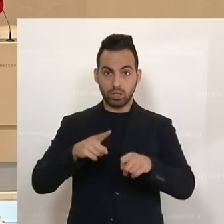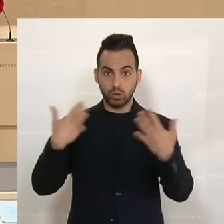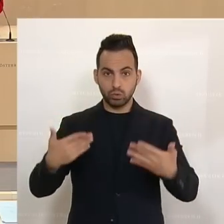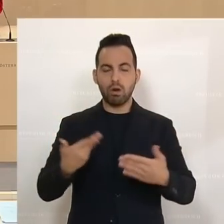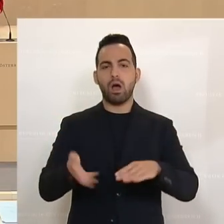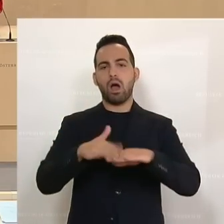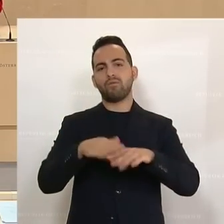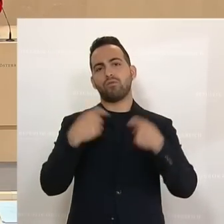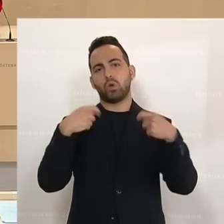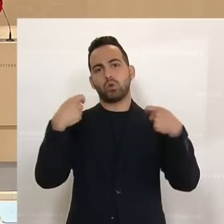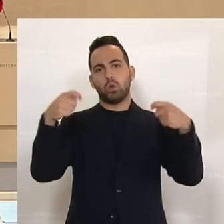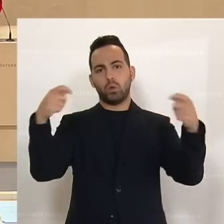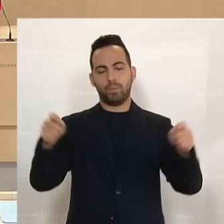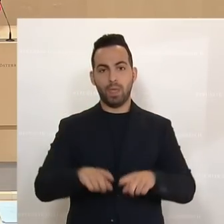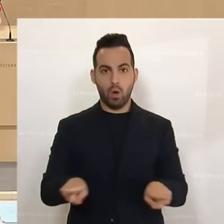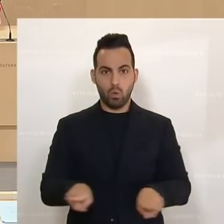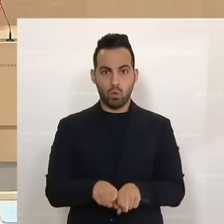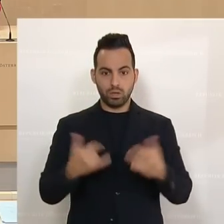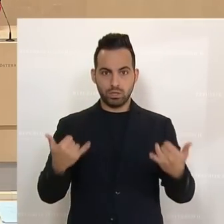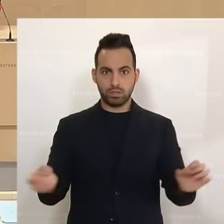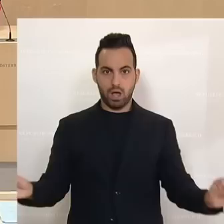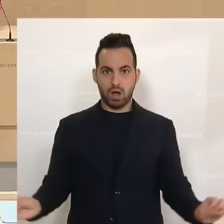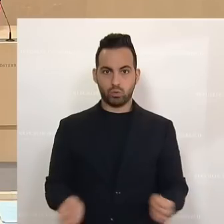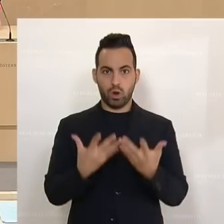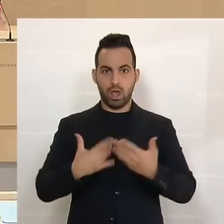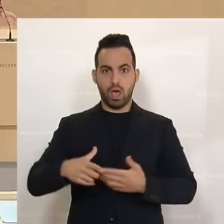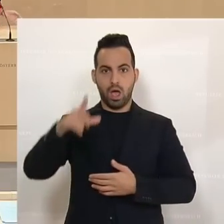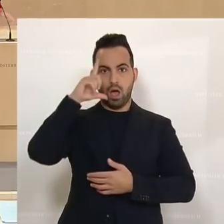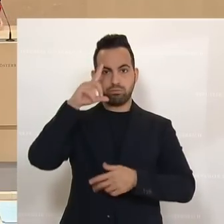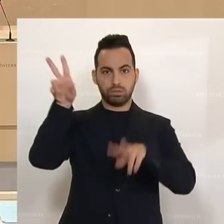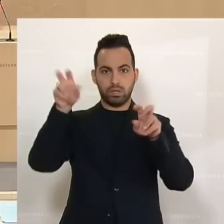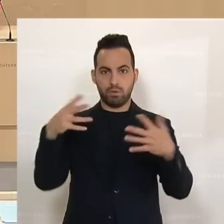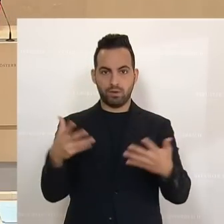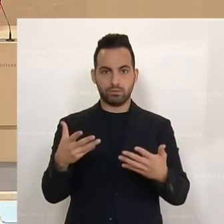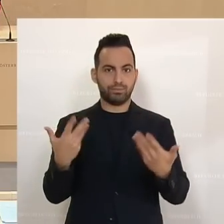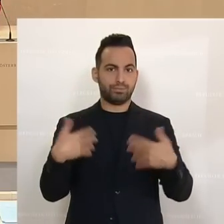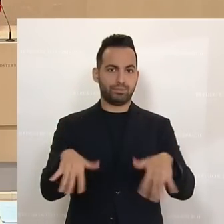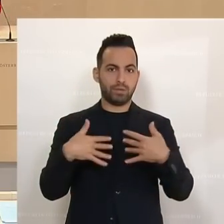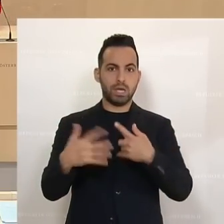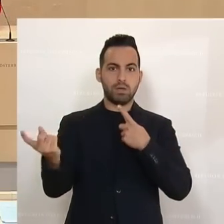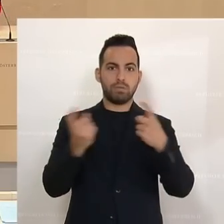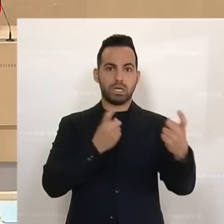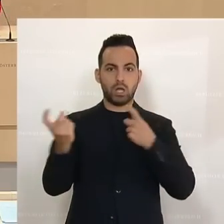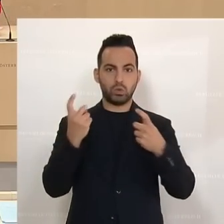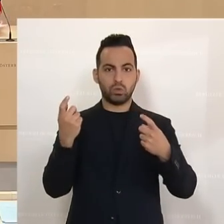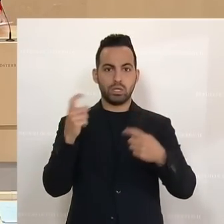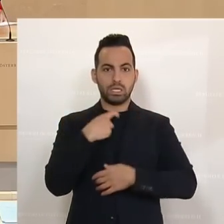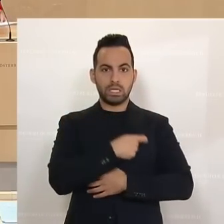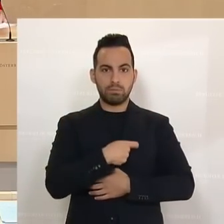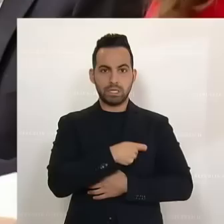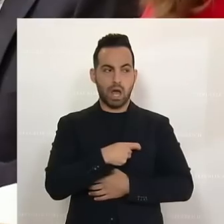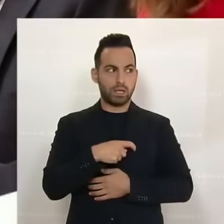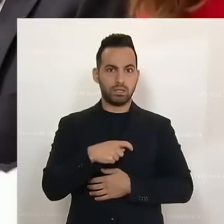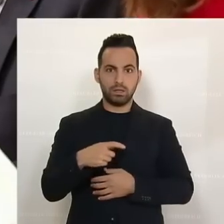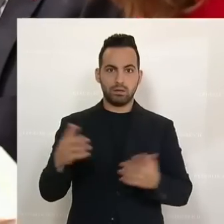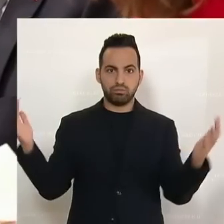und ein ganz aktuelles Hauptthema, die überbordende Migrations- und Kriminalitätswelle, die